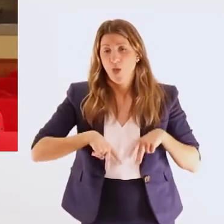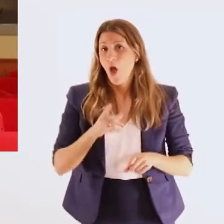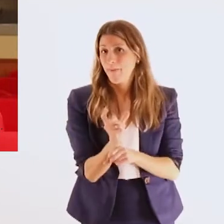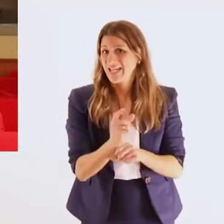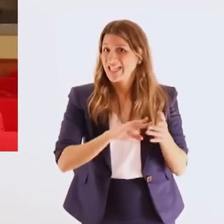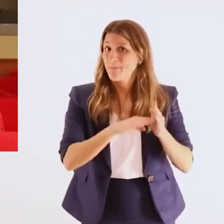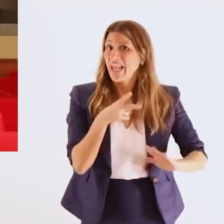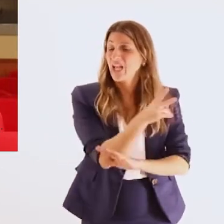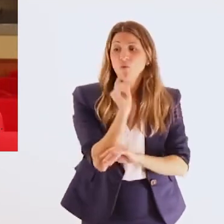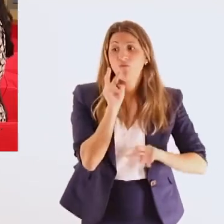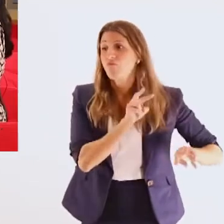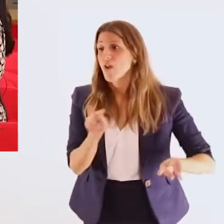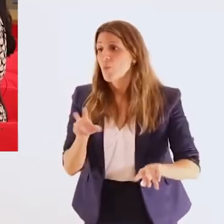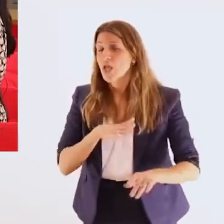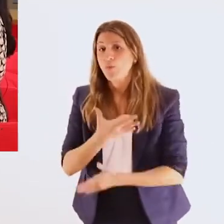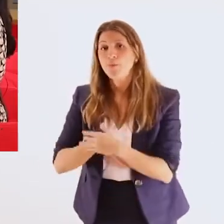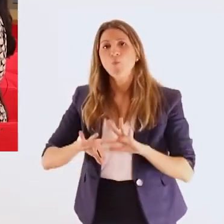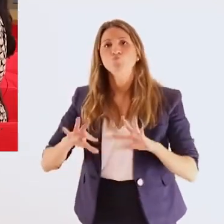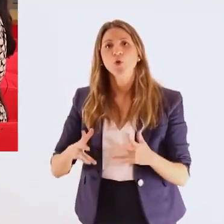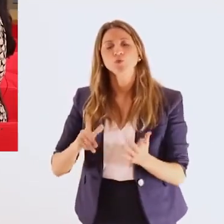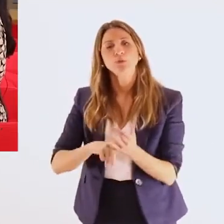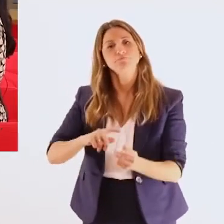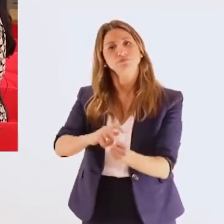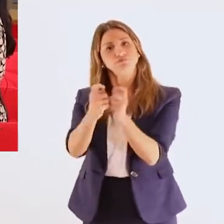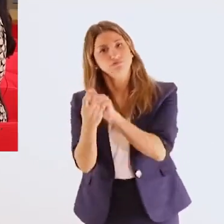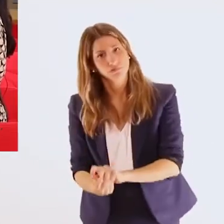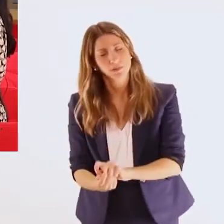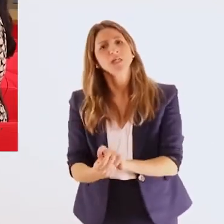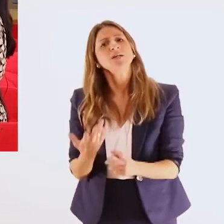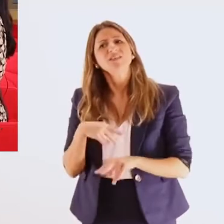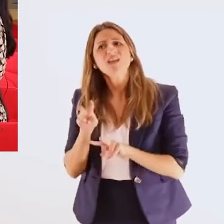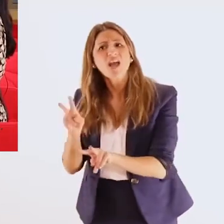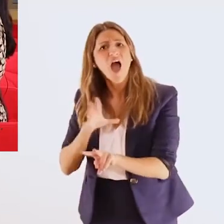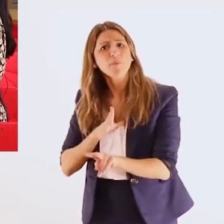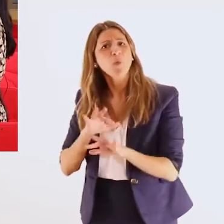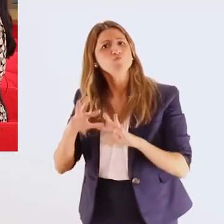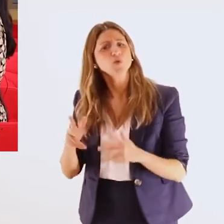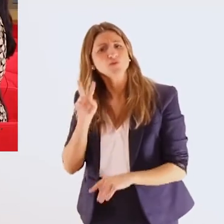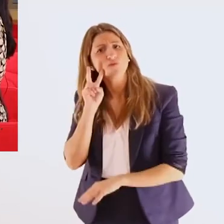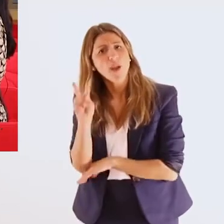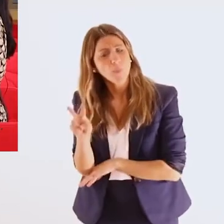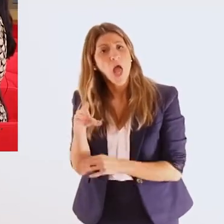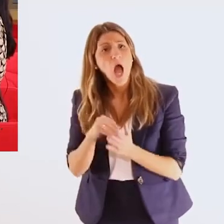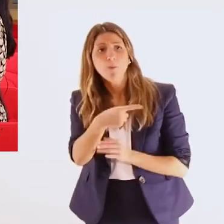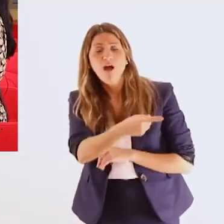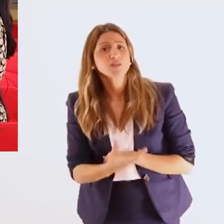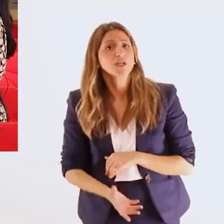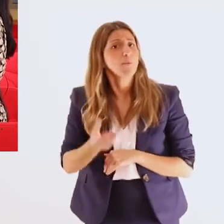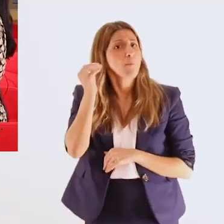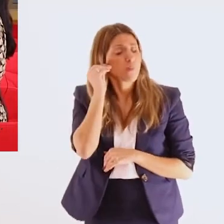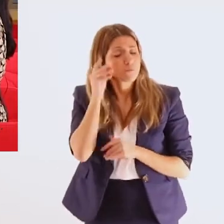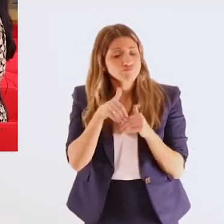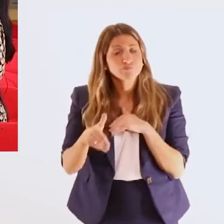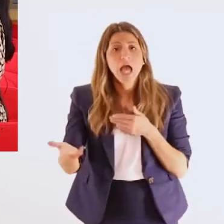Άμυνας απέναντι στα άτομα με αναπηρία αλλά και στην αναπηρία εν γέννη στην ανάπτυξη δεξιοτήτων που